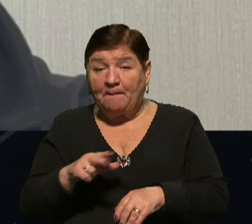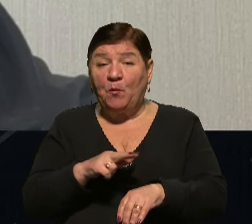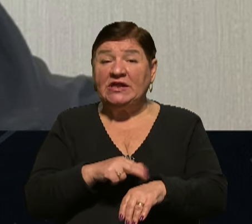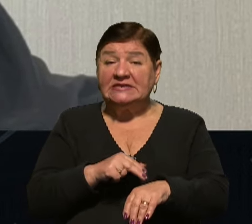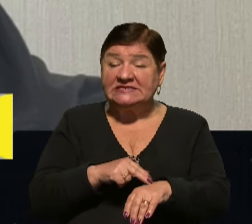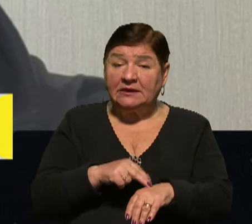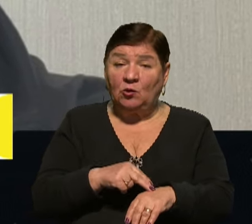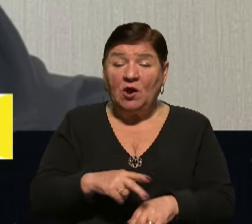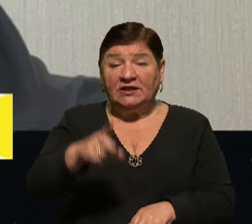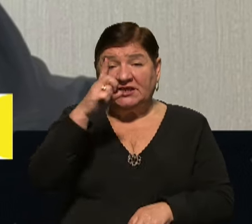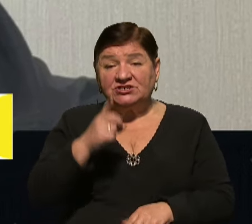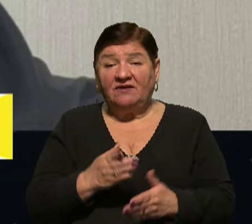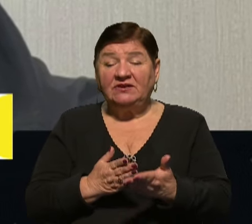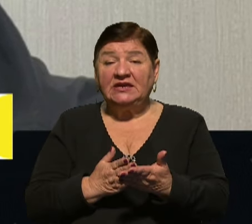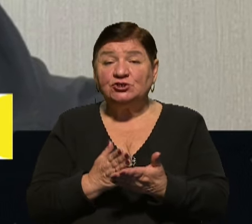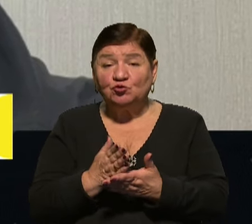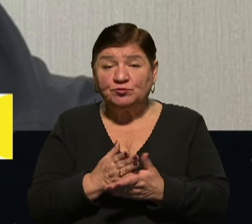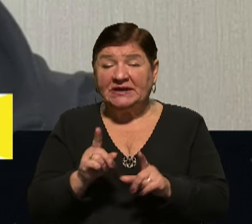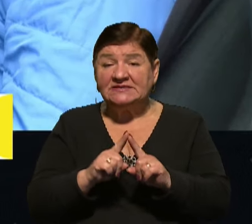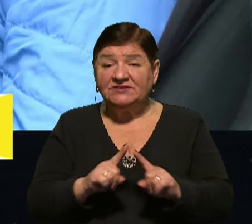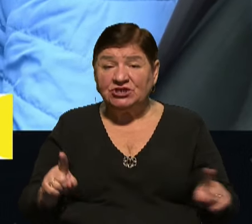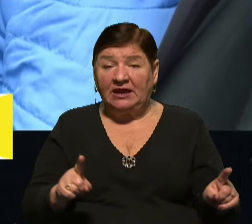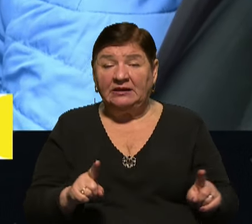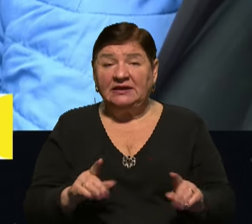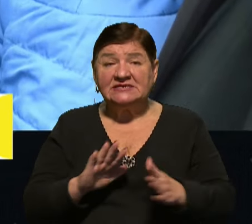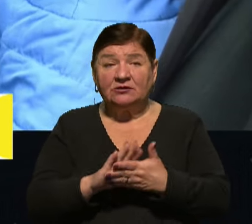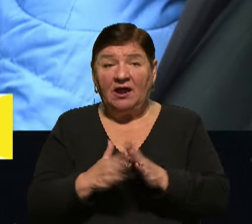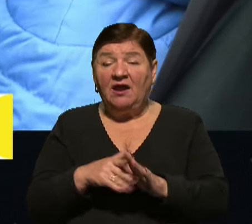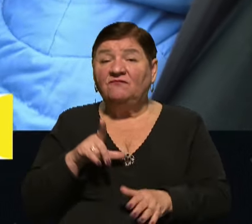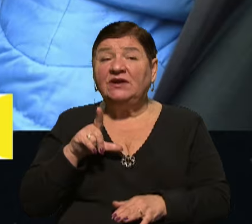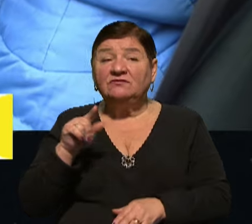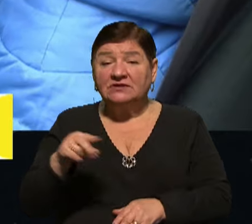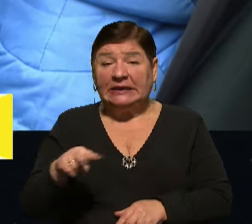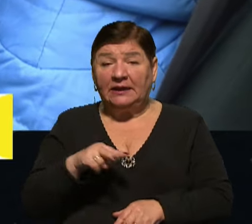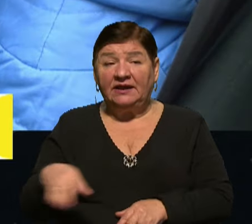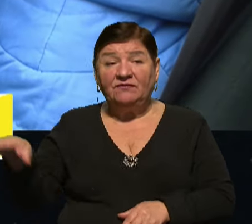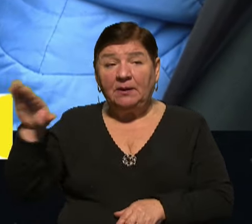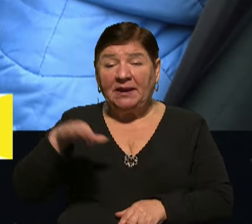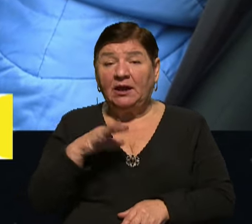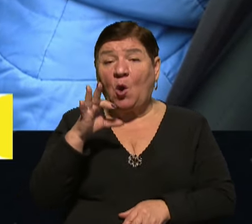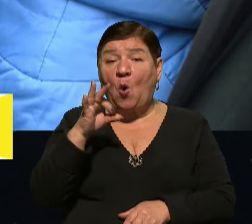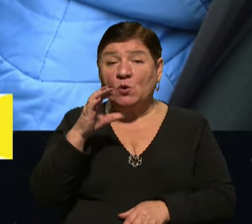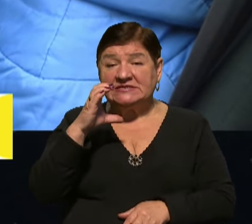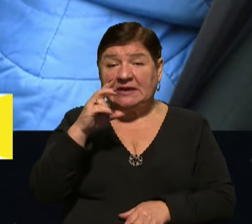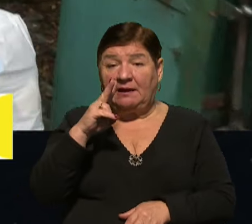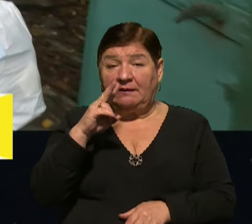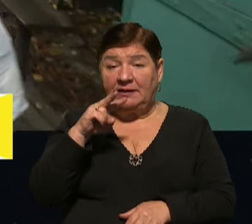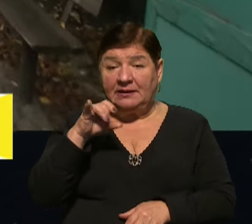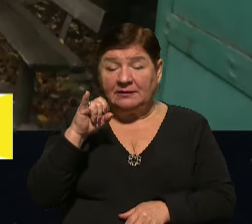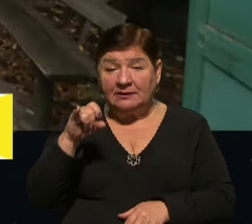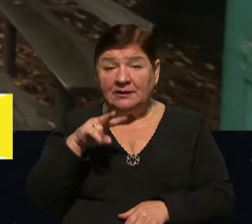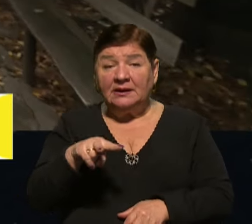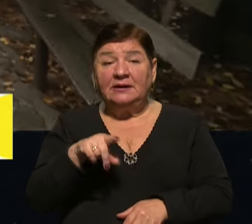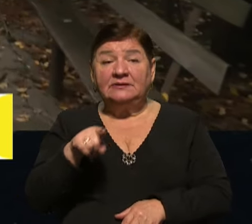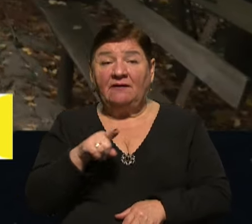державній службі з надзвичайних ситуацій, виїжджати на лівий берег Оскіл і там